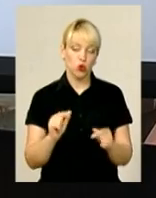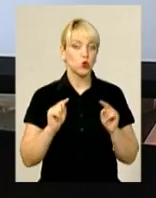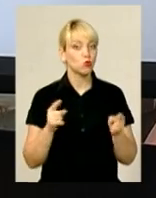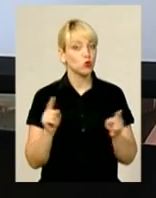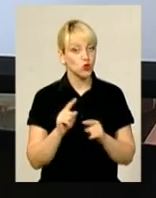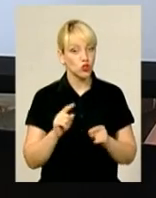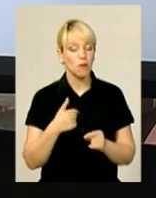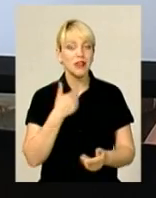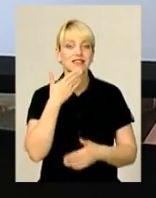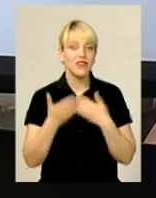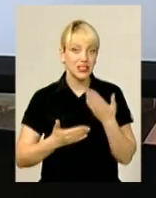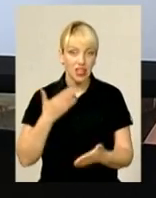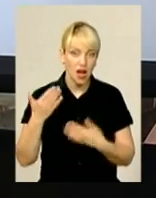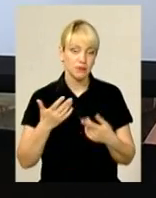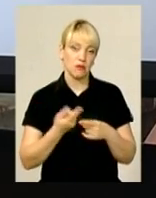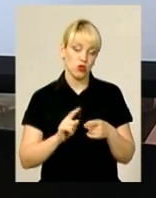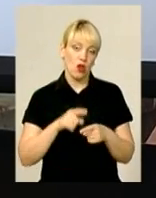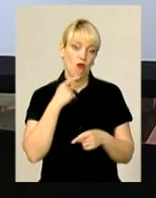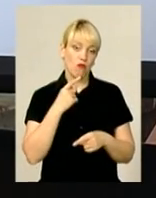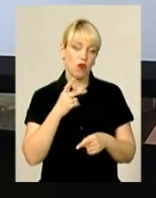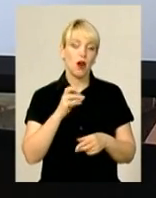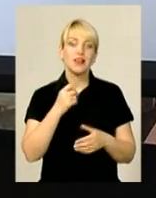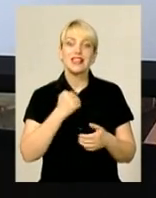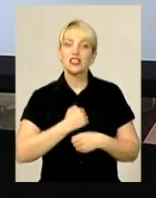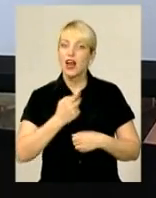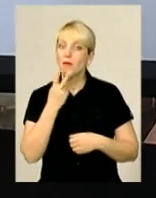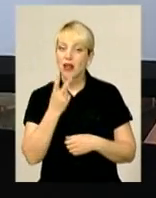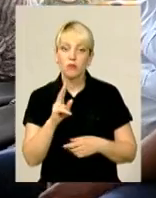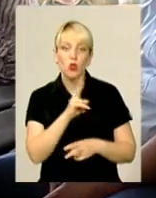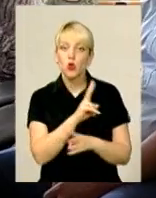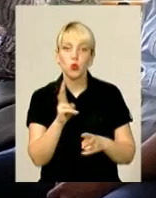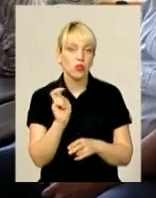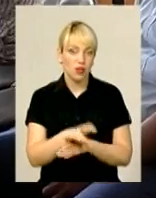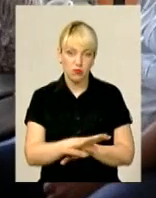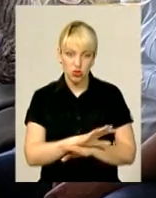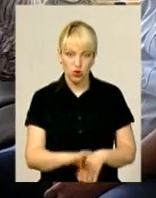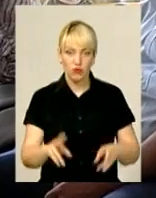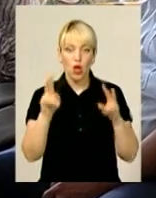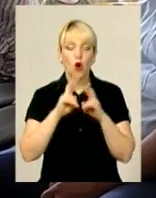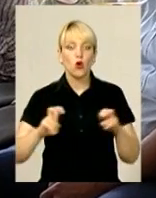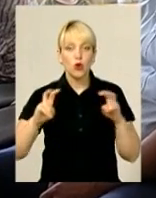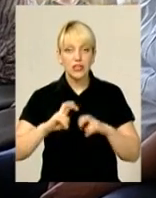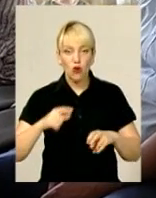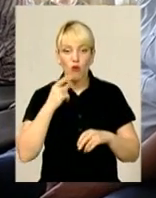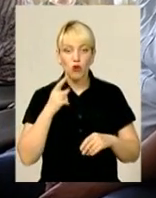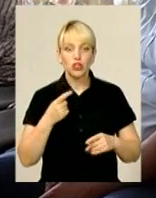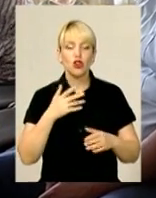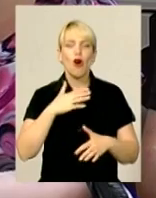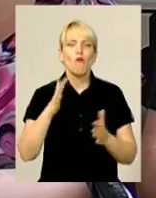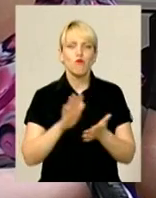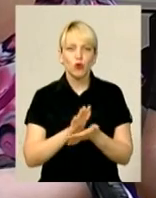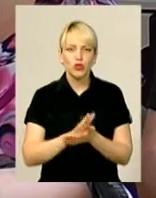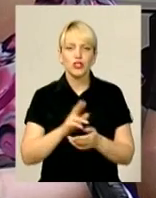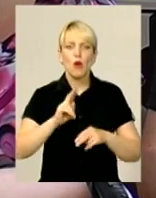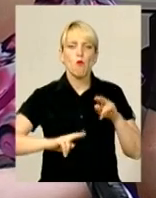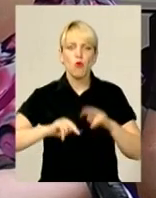що ми звертаємося і ми про це говоримо. На жаль, ви як бачите, навіть сьогодні нічого не прийшов. Розслідувачі запевняють, брудні будівельні афери